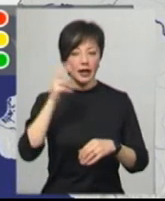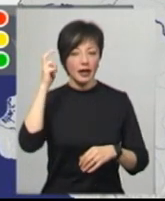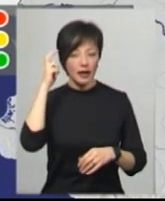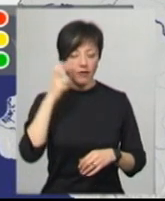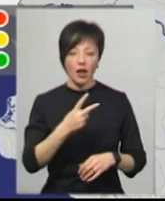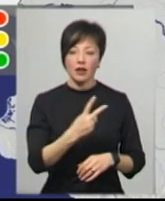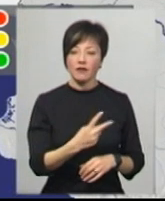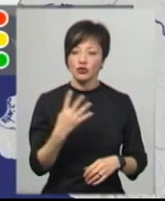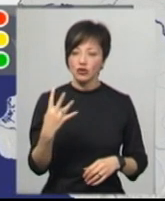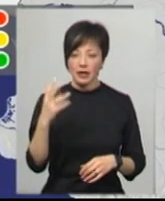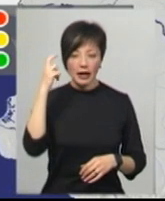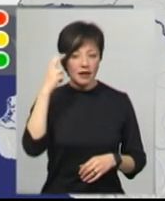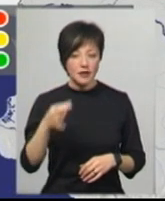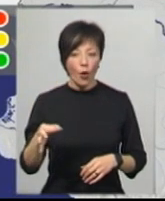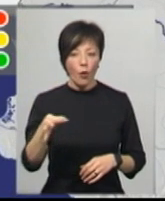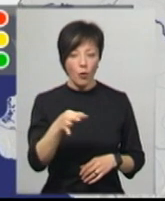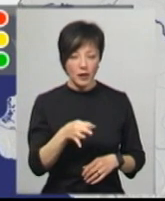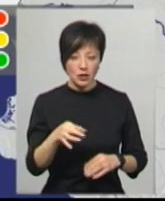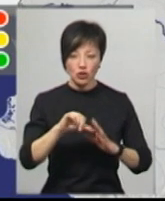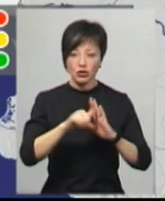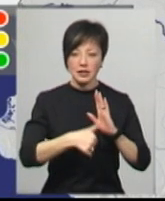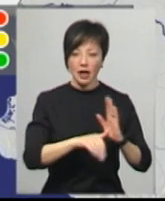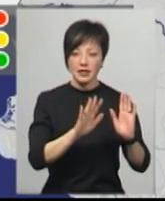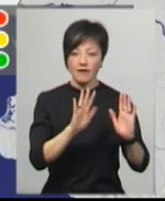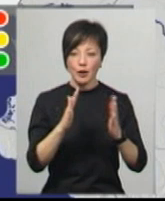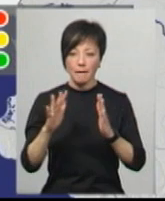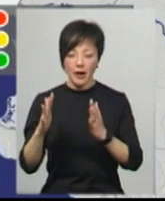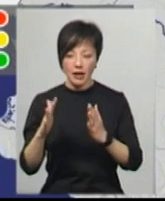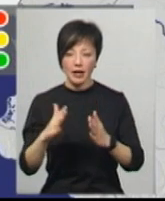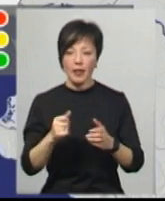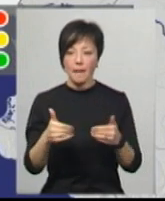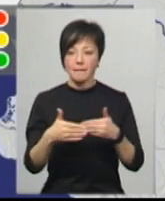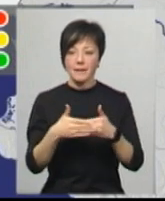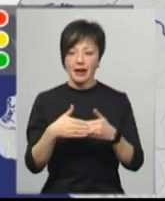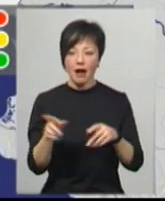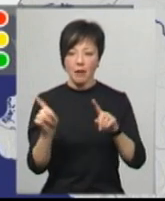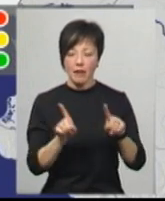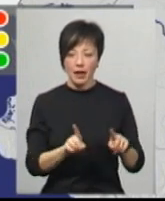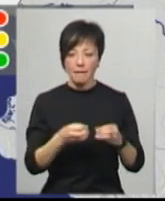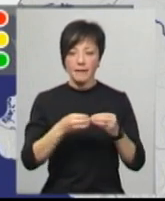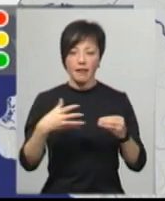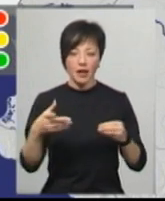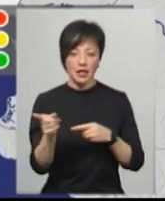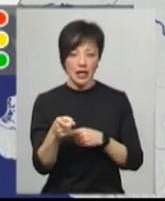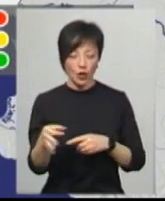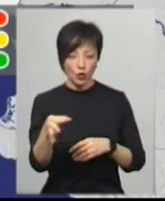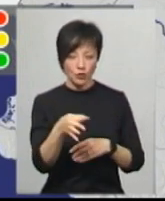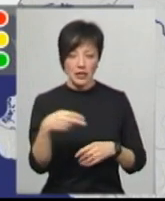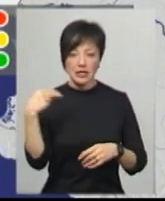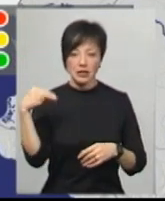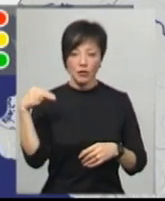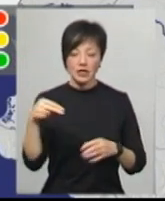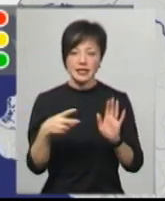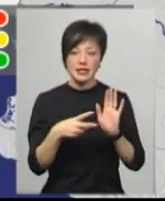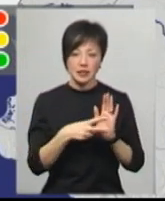і 24 в Київській області. 16 випадків інфікування на Прикарпатті, 15 на Тернопільщині. На Запоріжжі їх